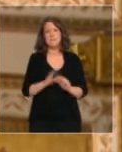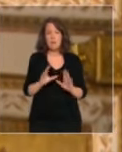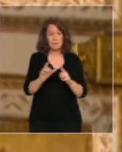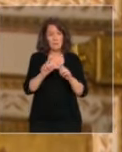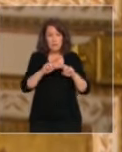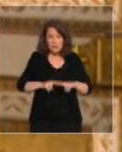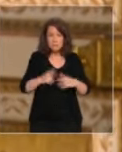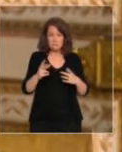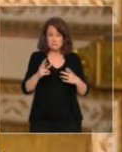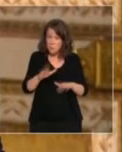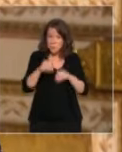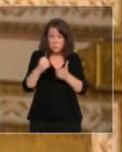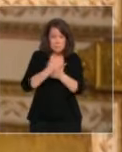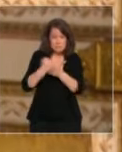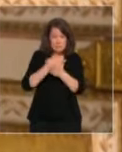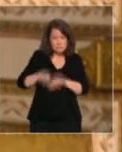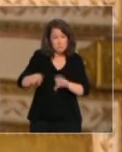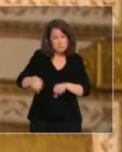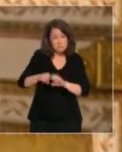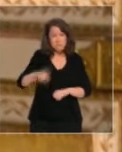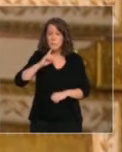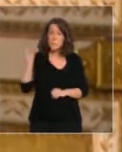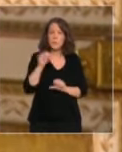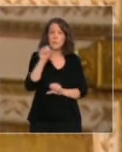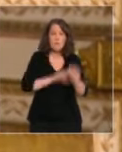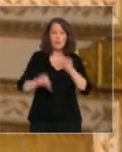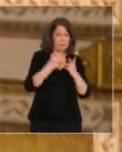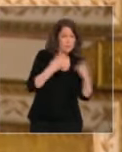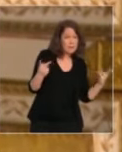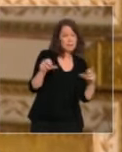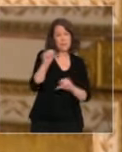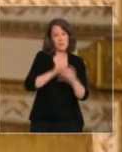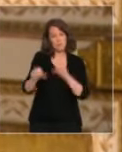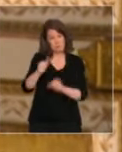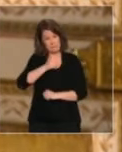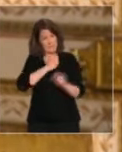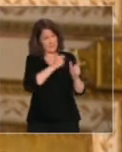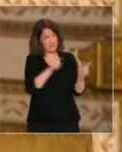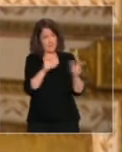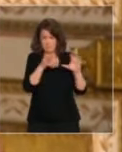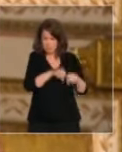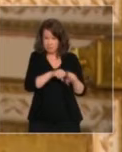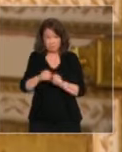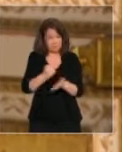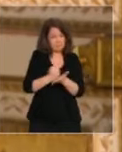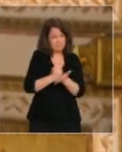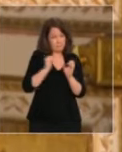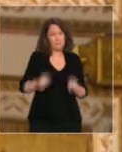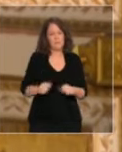tous les moyens de faire des tests,'est-à-dire tous les laboratoires publics et tous les laboratoires privés. Le 11 mai,